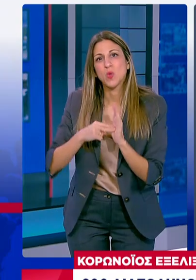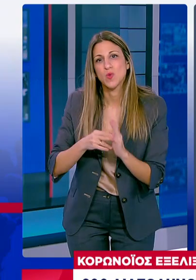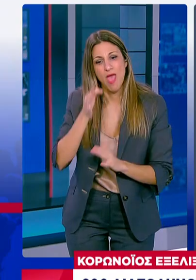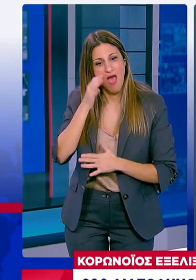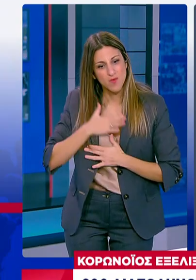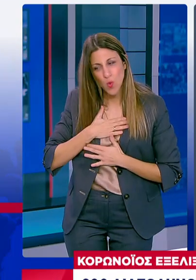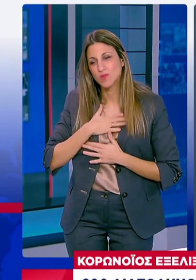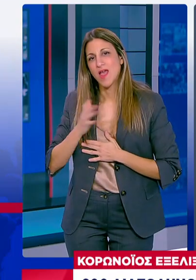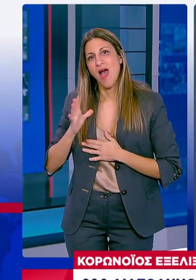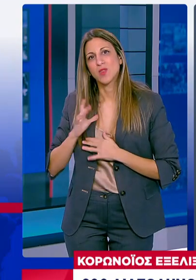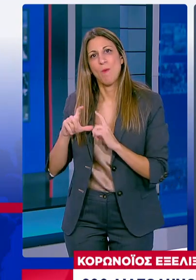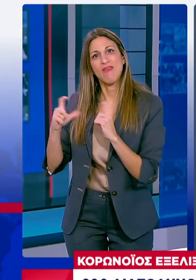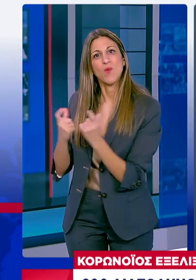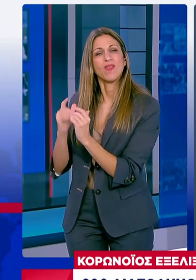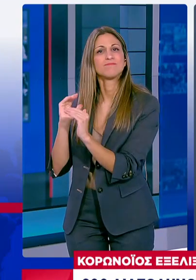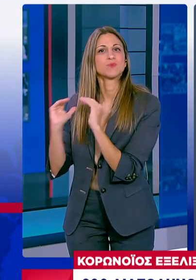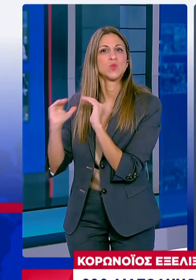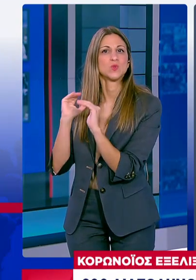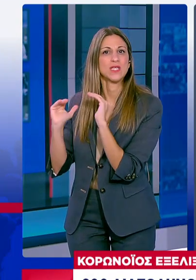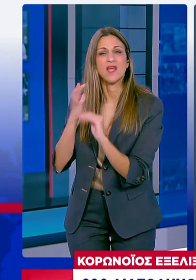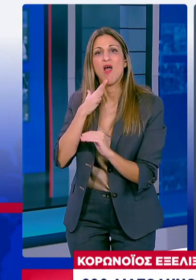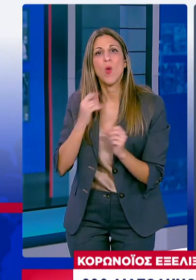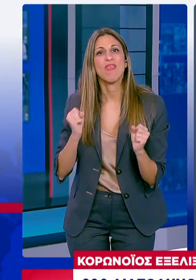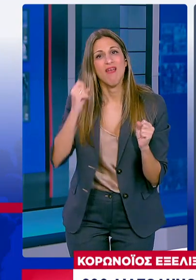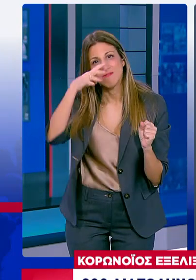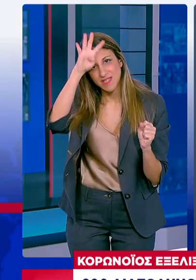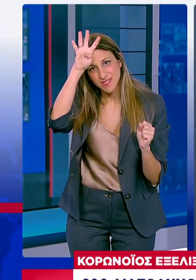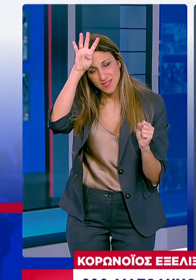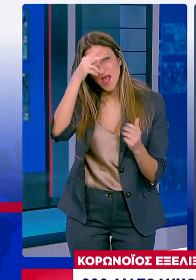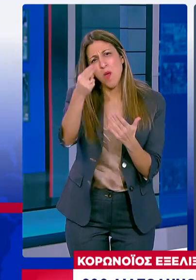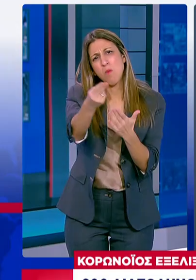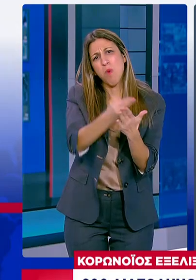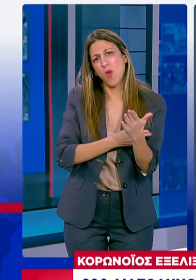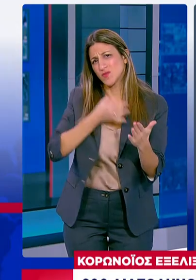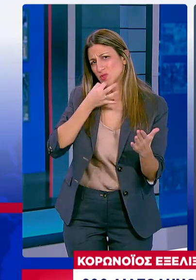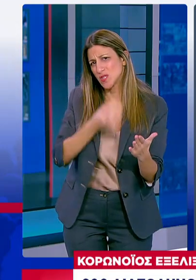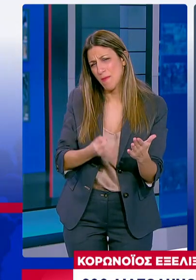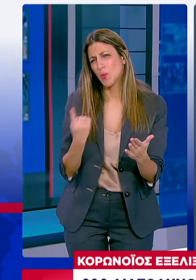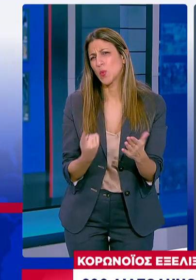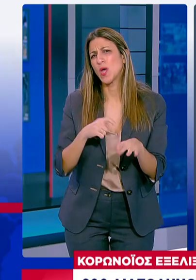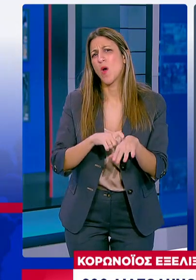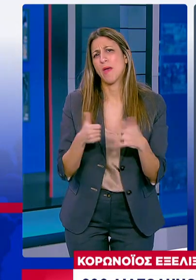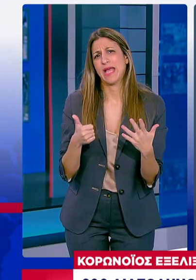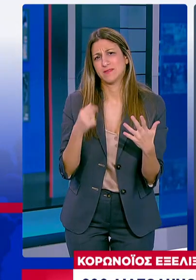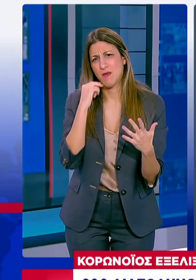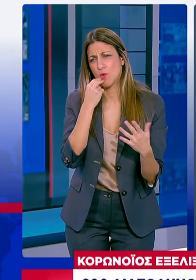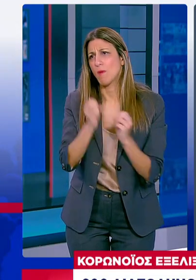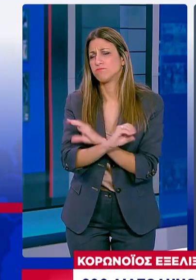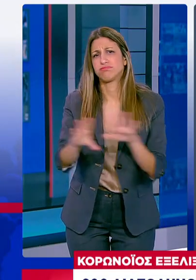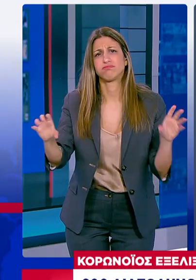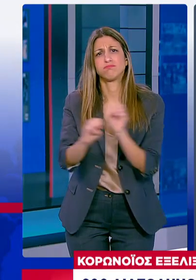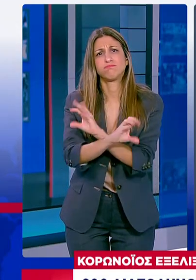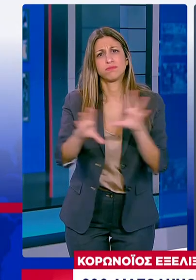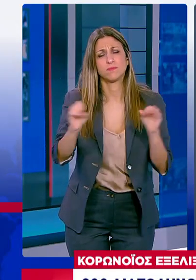Έχουμε κατ' επανάληψη αναφερθεί Σε προηγούμενες ενημερώσεις Στην ευκολία με την οποία μεταδίδεται ο ιός Μέσα